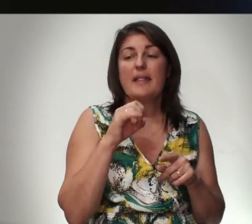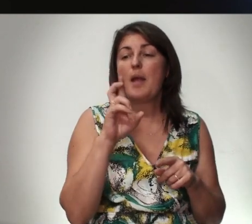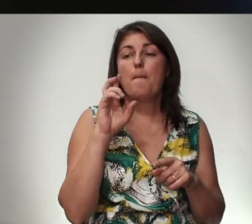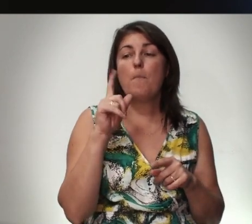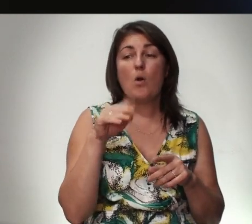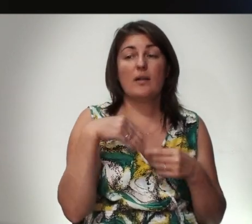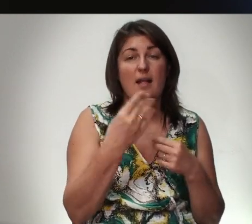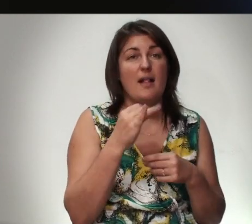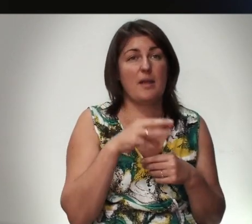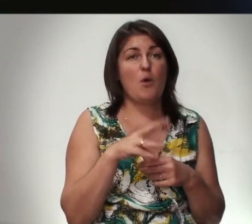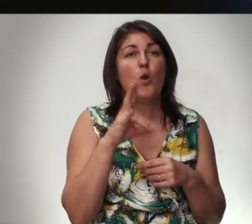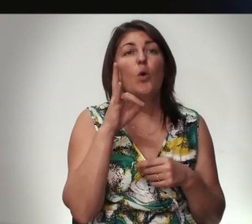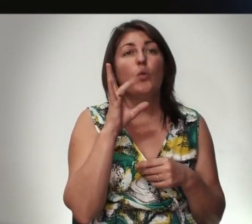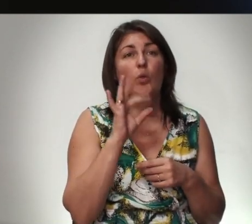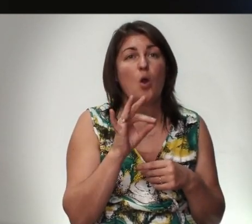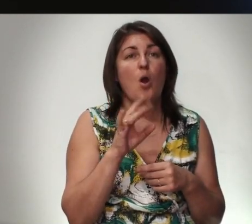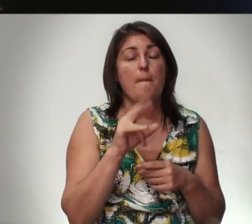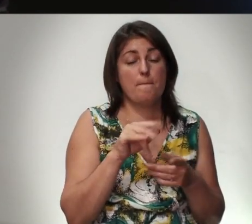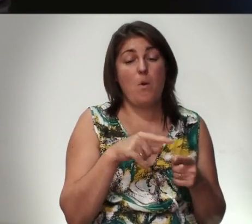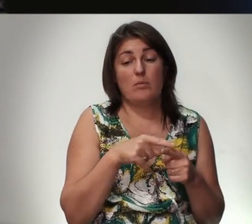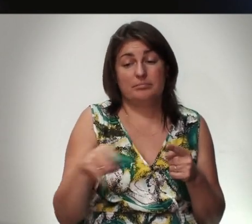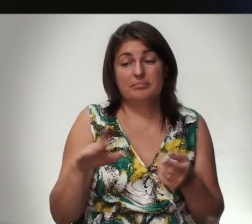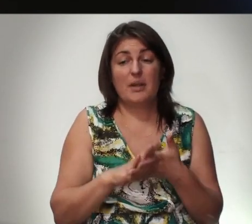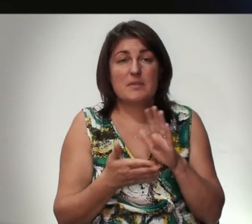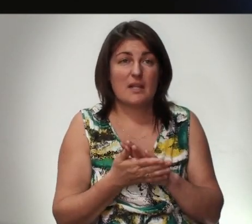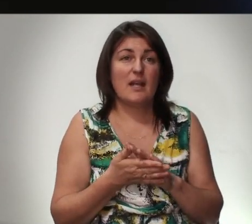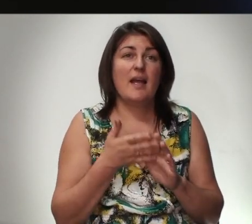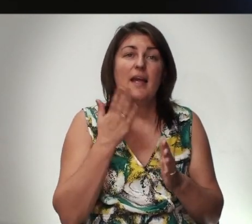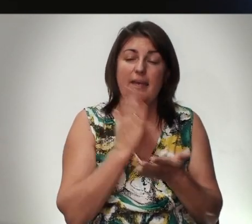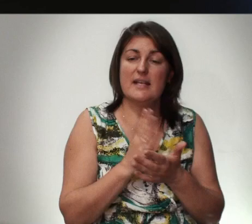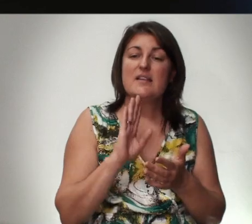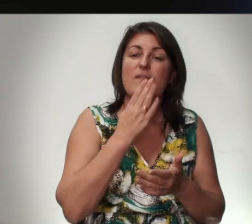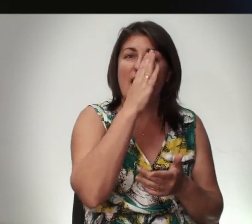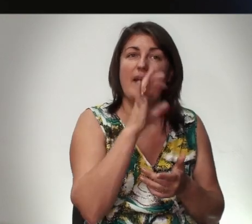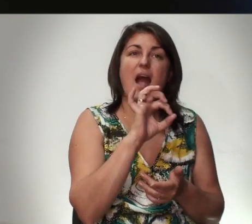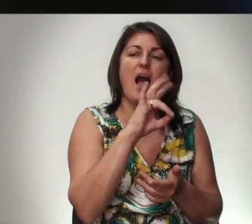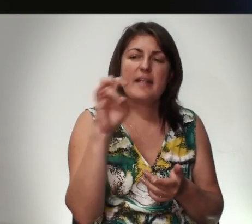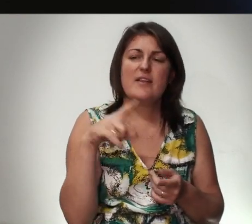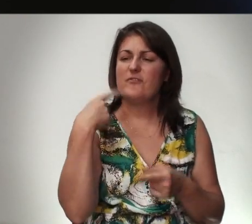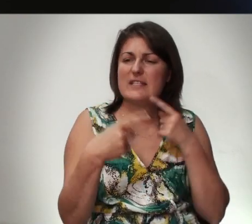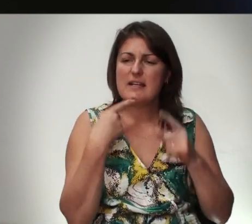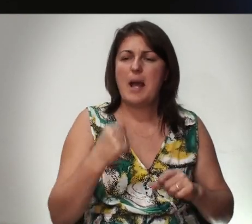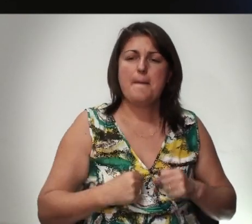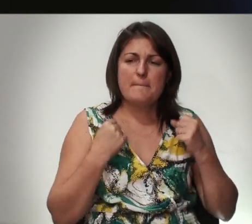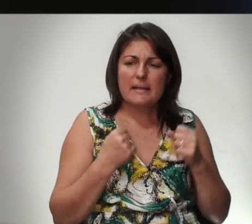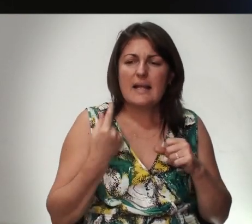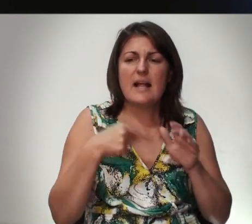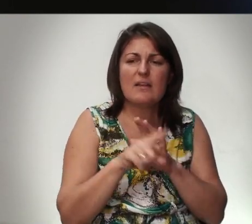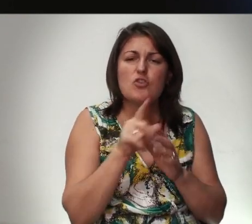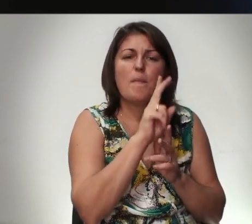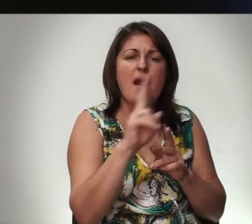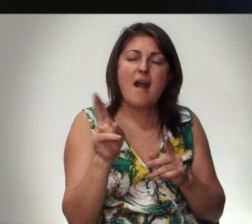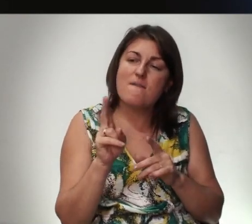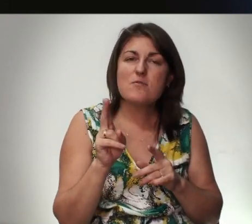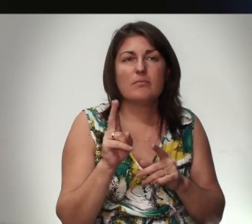Дал им Но По стечению обстоятельства Есть враги Они всегда пытаются Для того, чтобы Кого